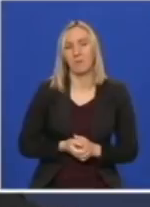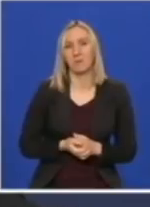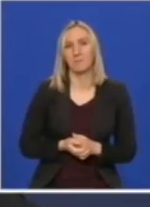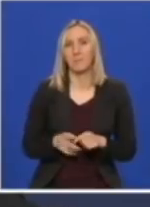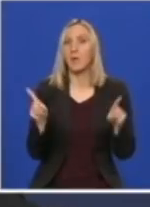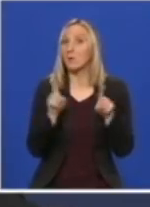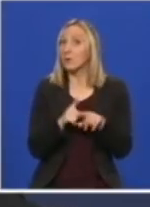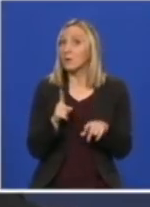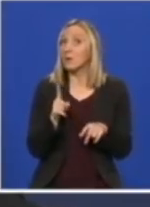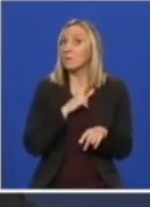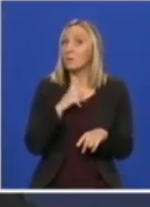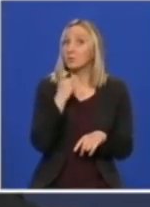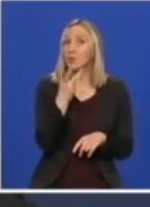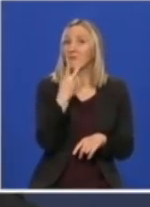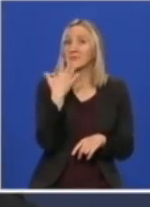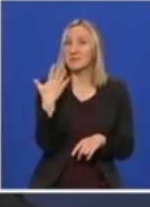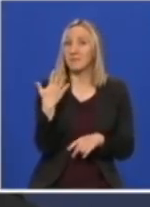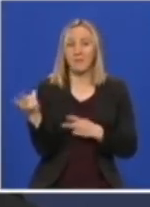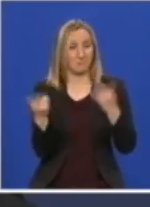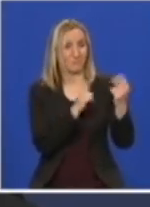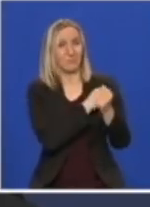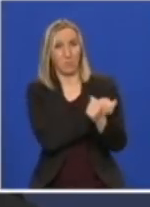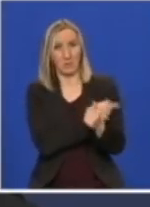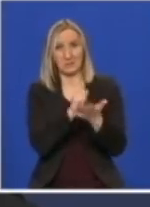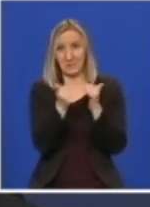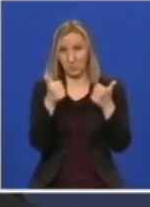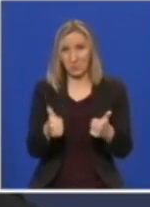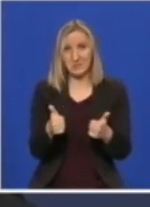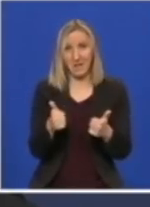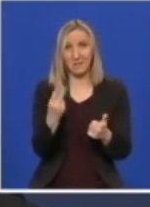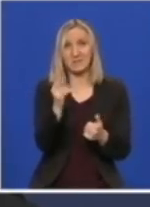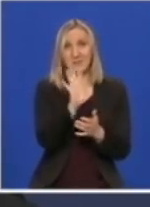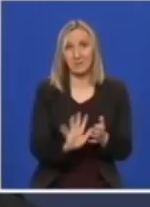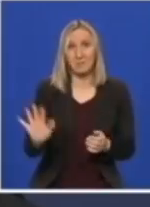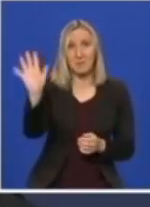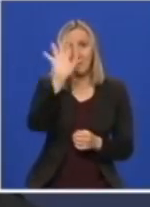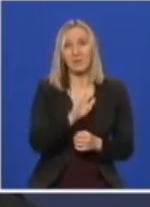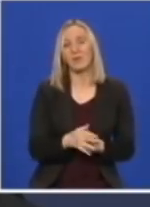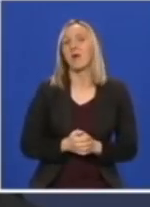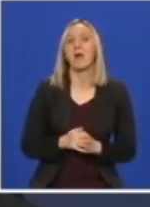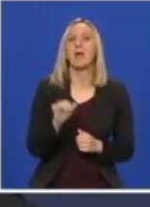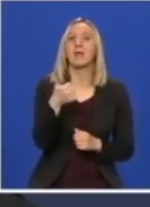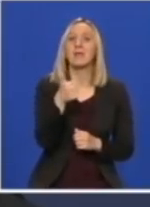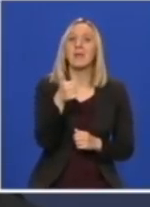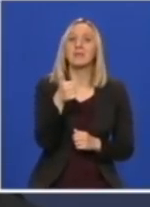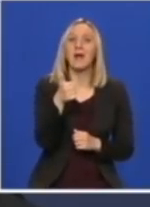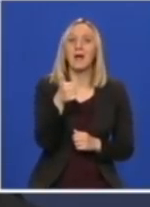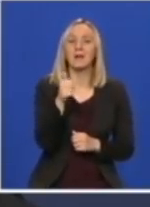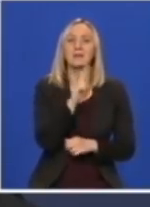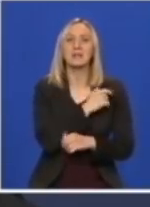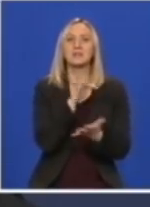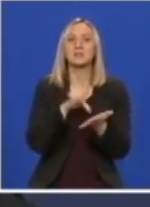imamo 125 hospitalizovanih, trenutno u celoj Srbiji, 11 u kliničkom centru Vojvodine,